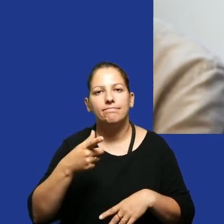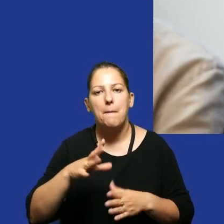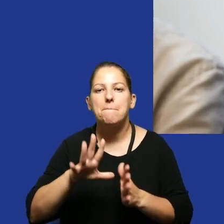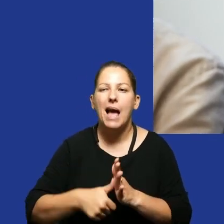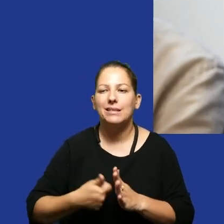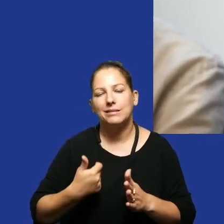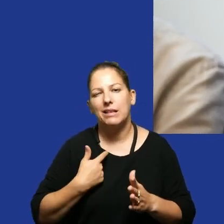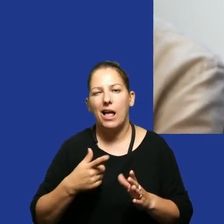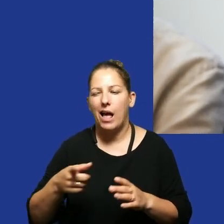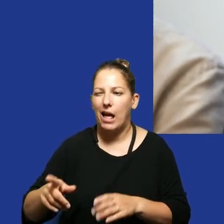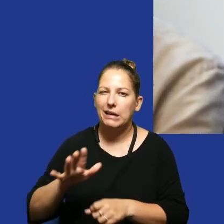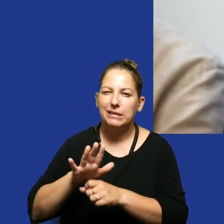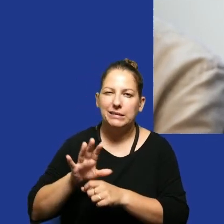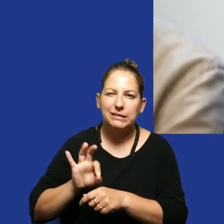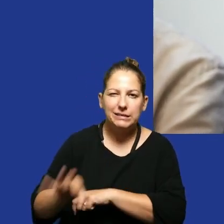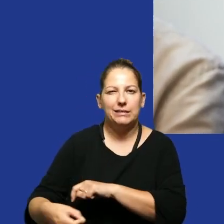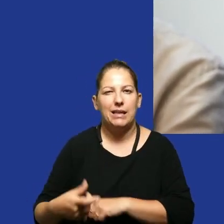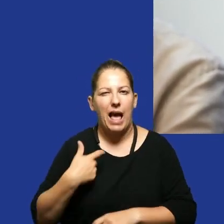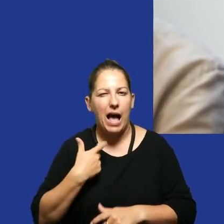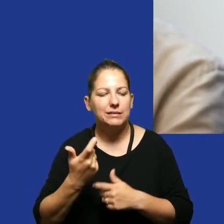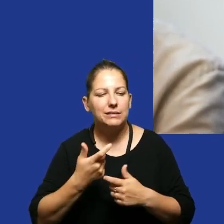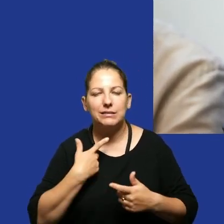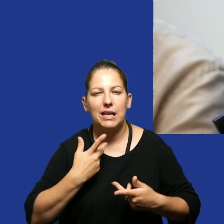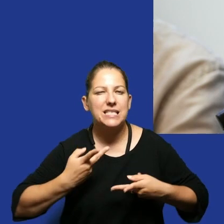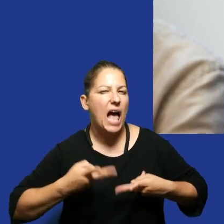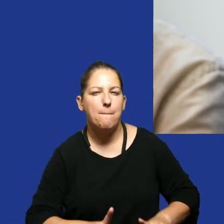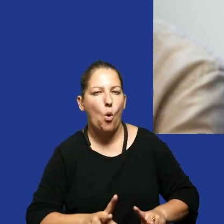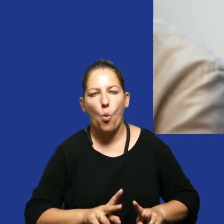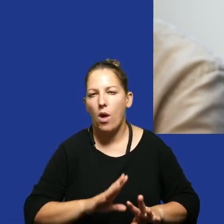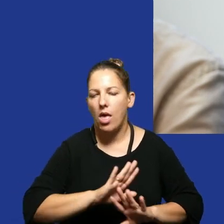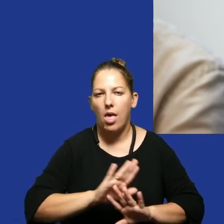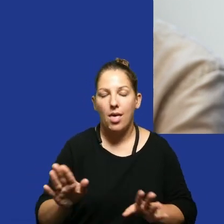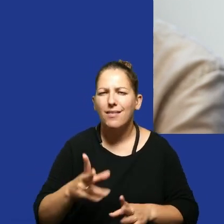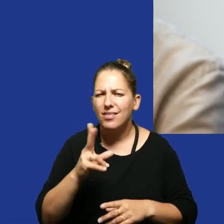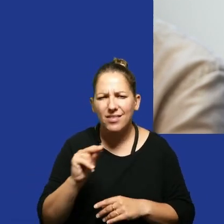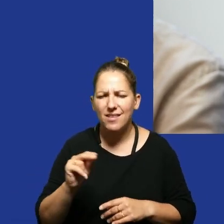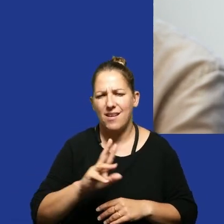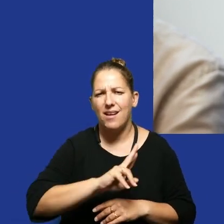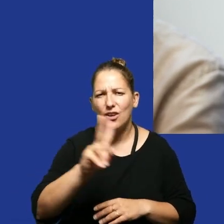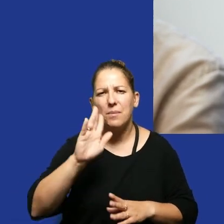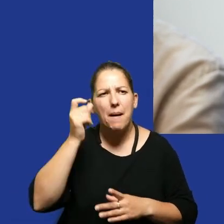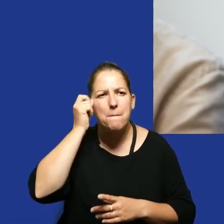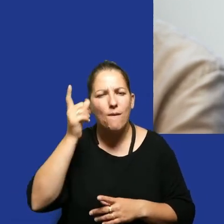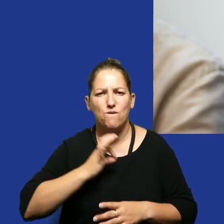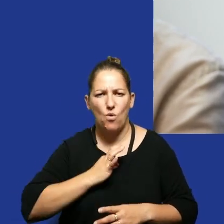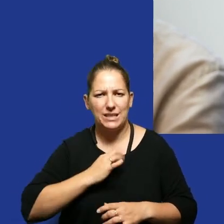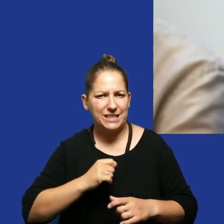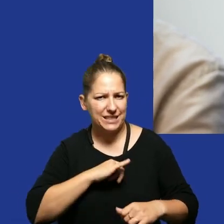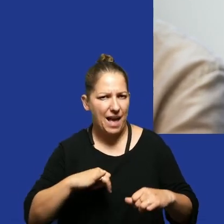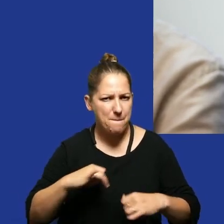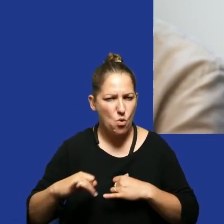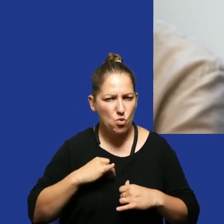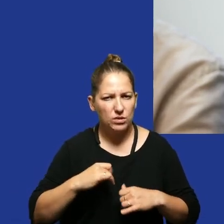miasta, gminy sobie myśli o teraz to ja to zabetonuję im wszystko będzie im gorąco nie każdy ma jakiś pomysł na ten swój samorząd on